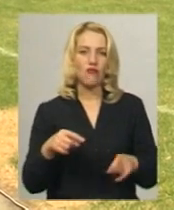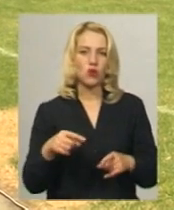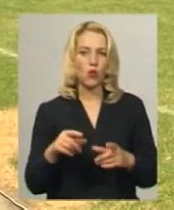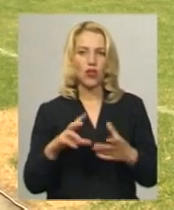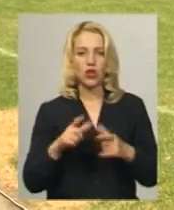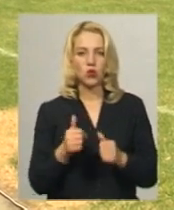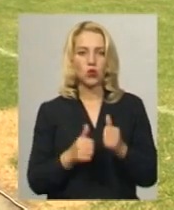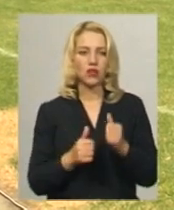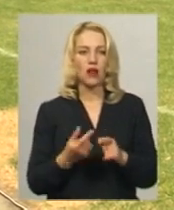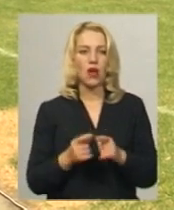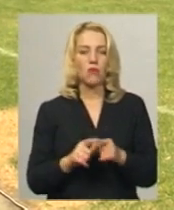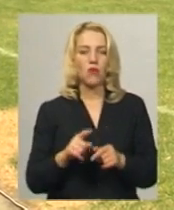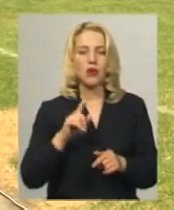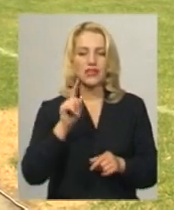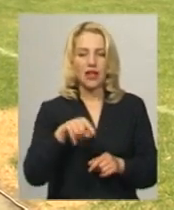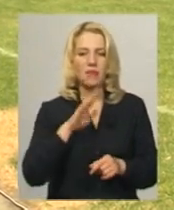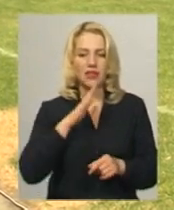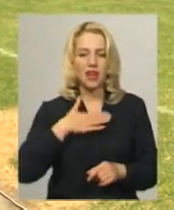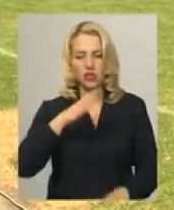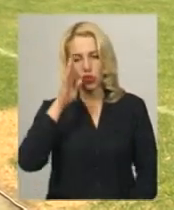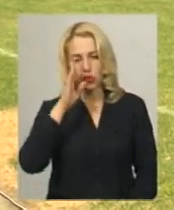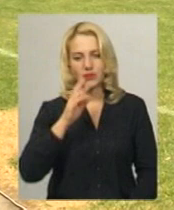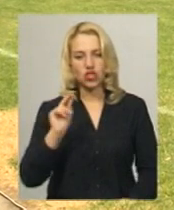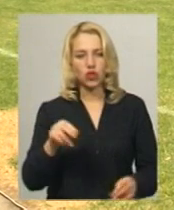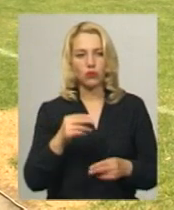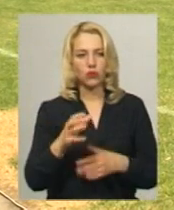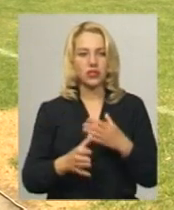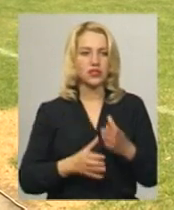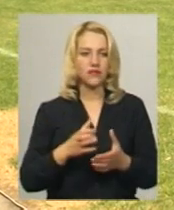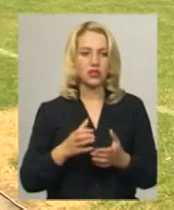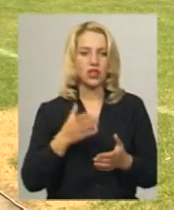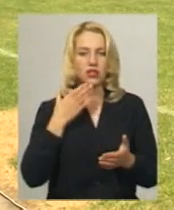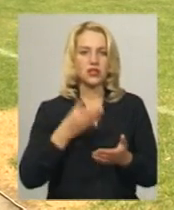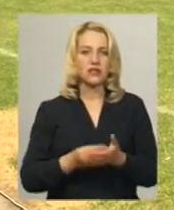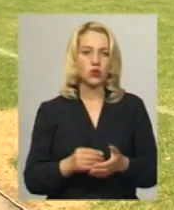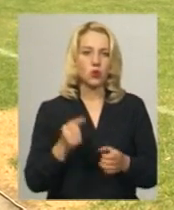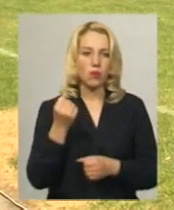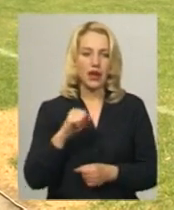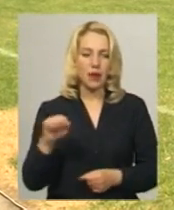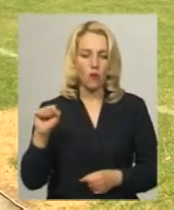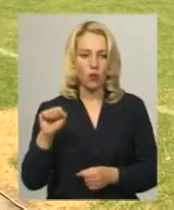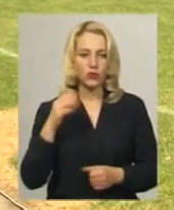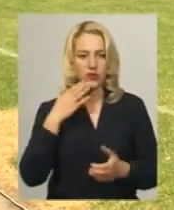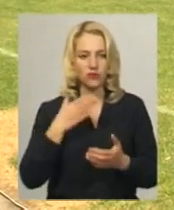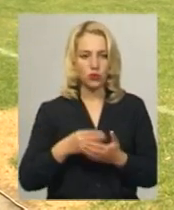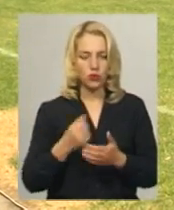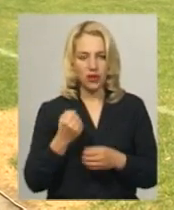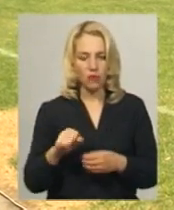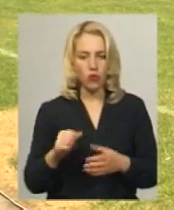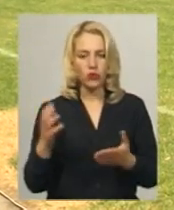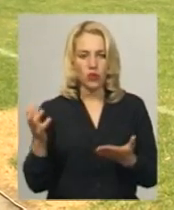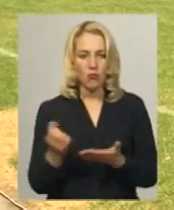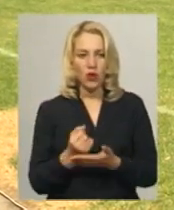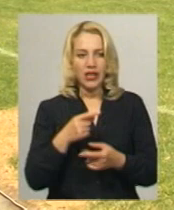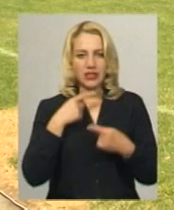саме наші хлопці, чемпіонів світу, і свою перемогу вони здобули і